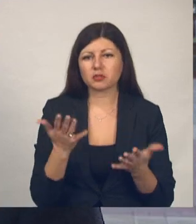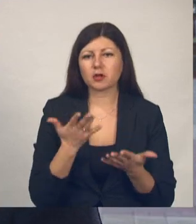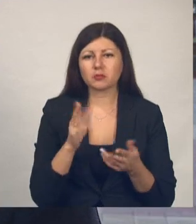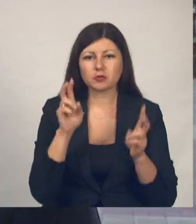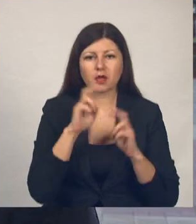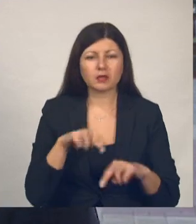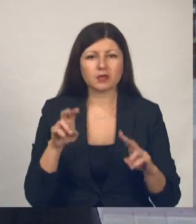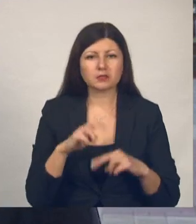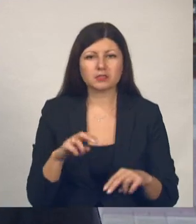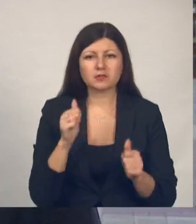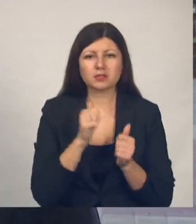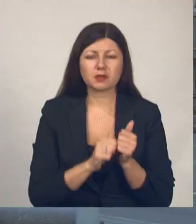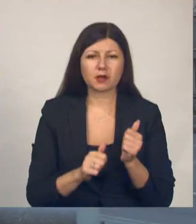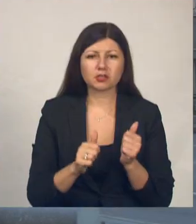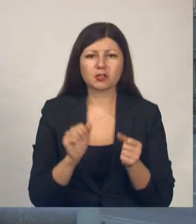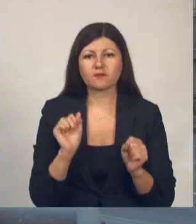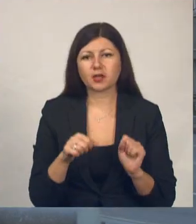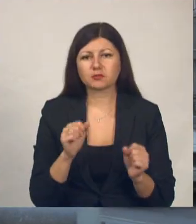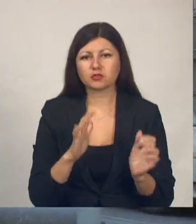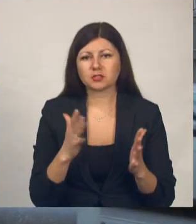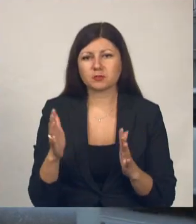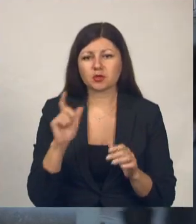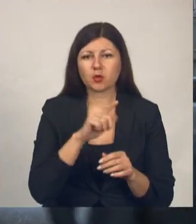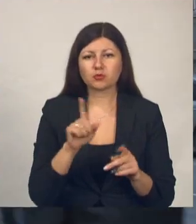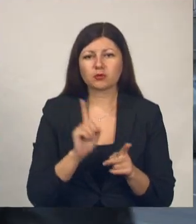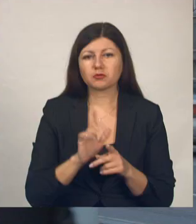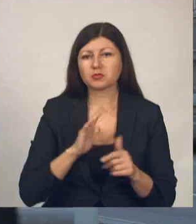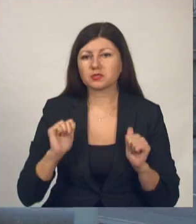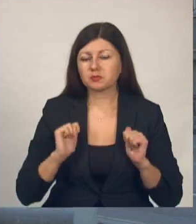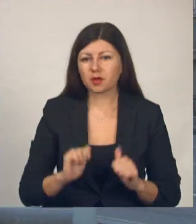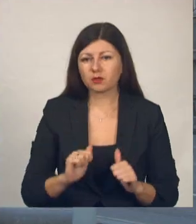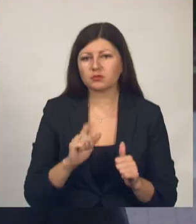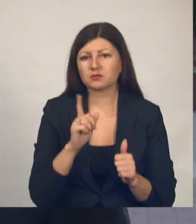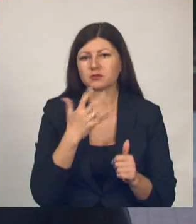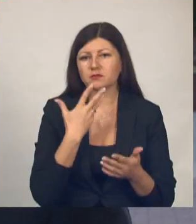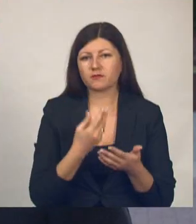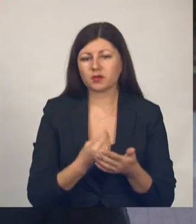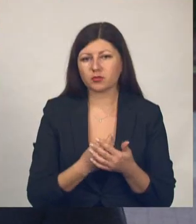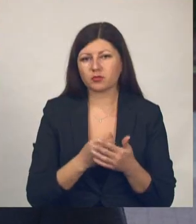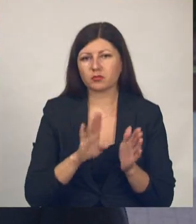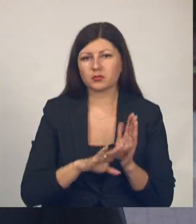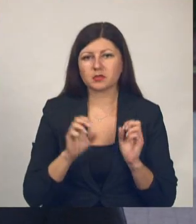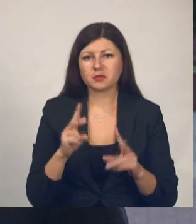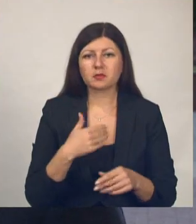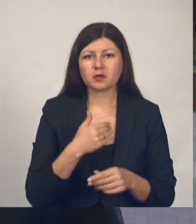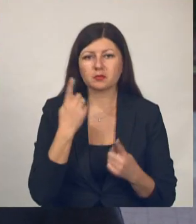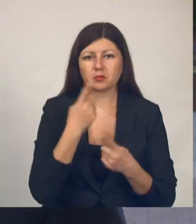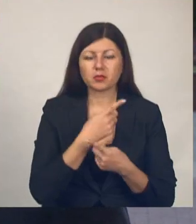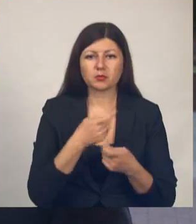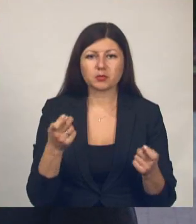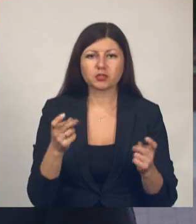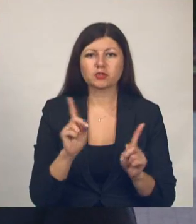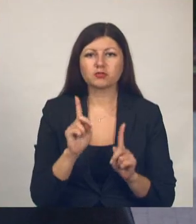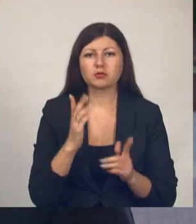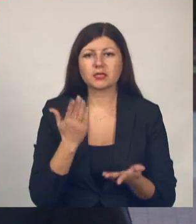анализировать каждое возможное событие. Люди должны быть спокойны за свою безопасность. И мы хотим предупредить, что